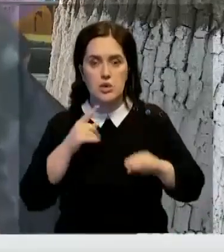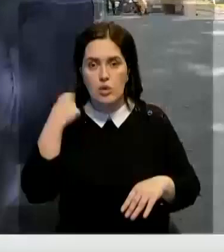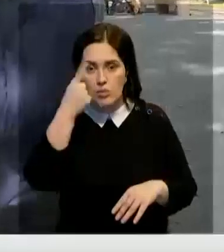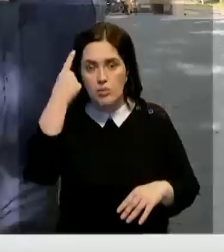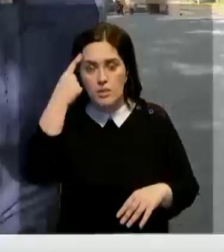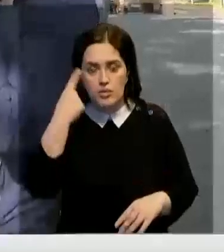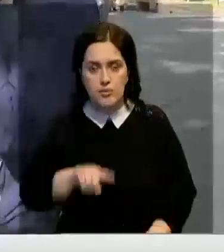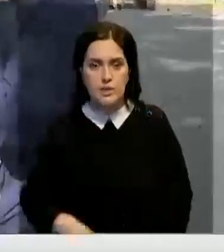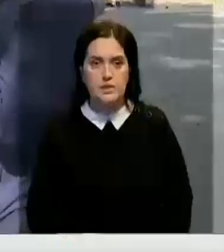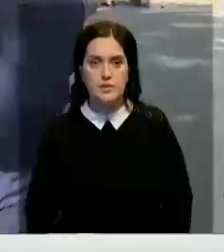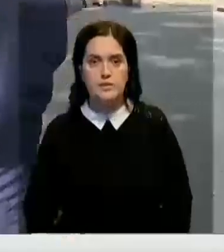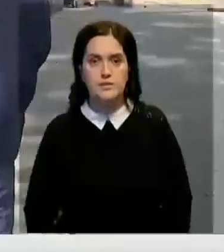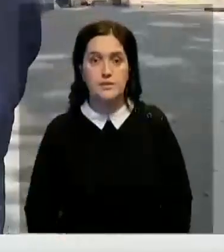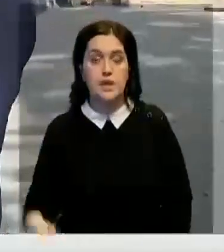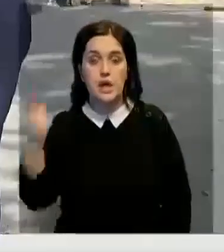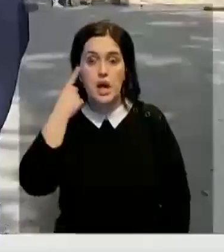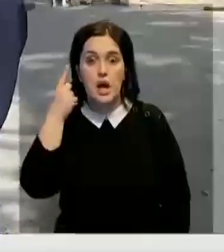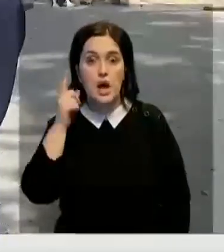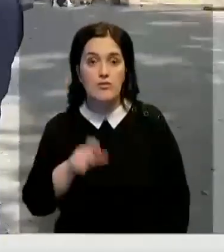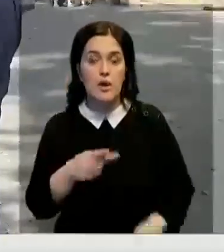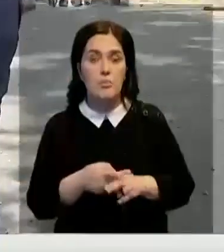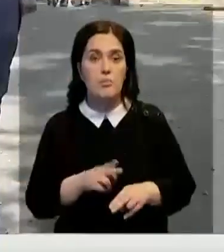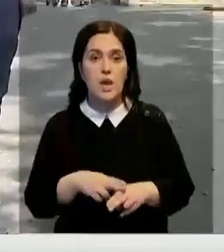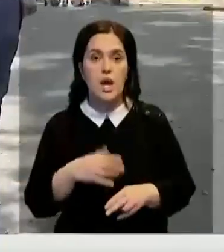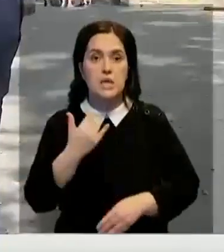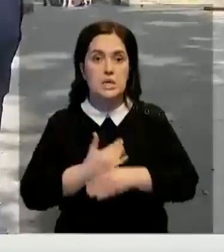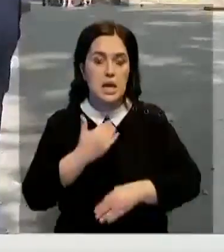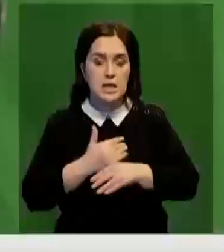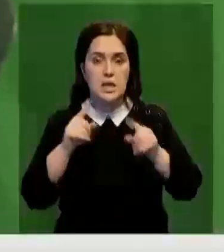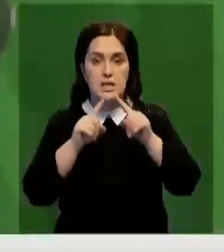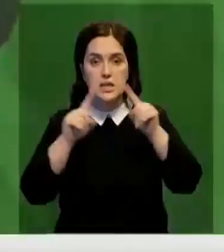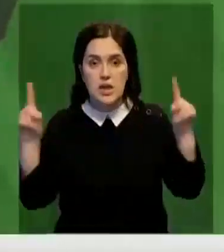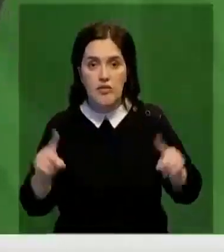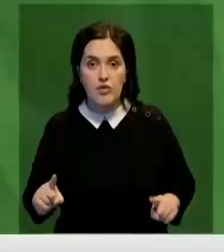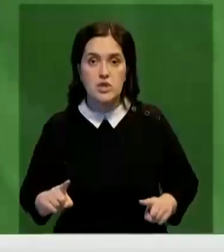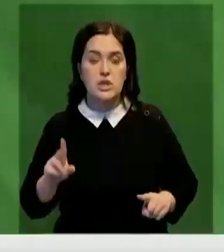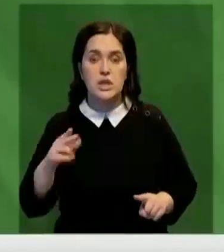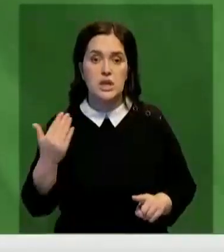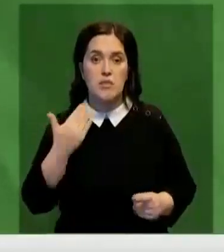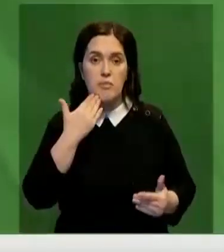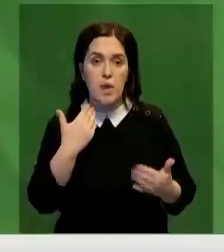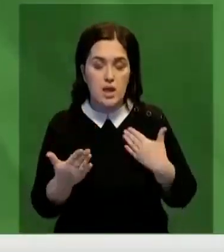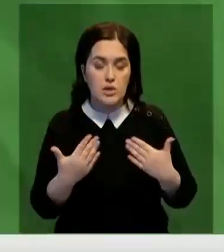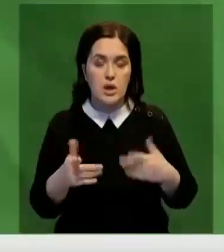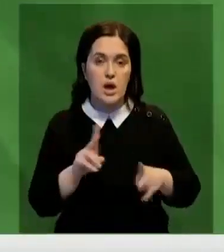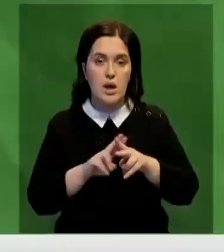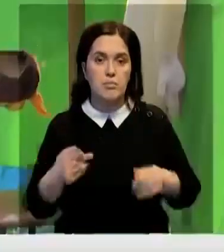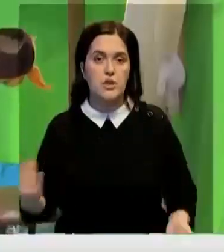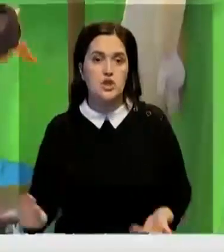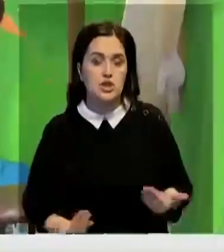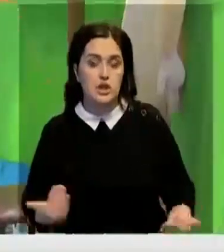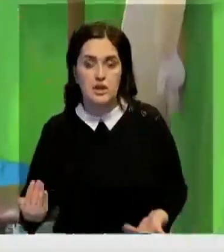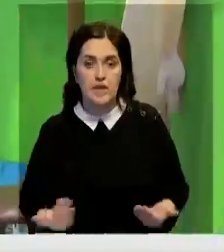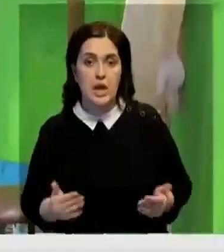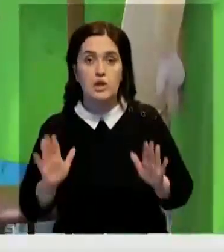придумать в голове. А это автор марионеток и театральных звезд Андрей Трояновский. К ним он относится как к коллегам и живым существам.